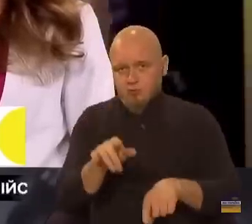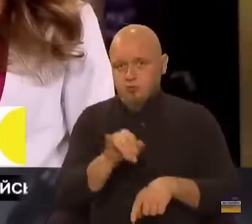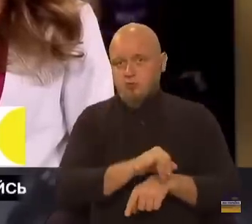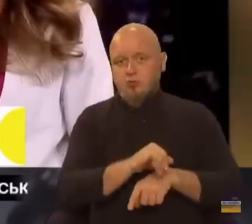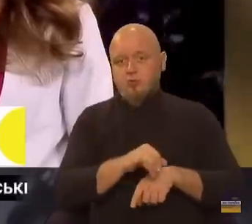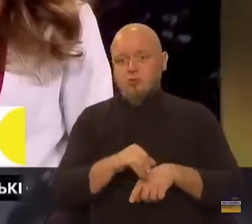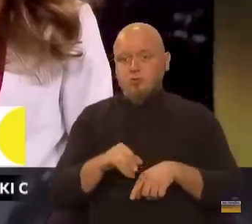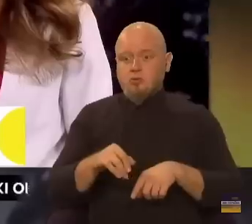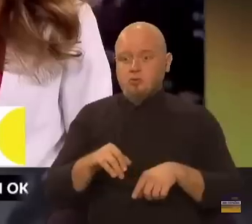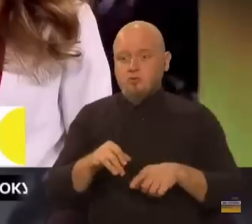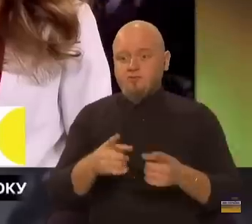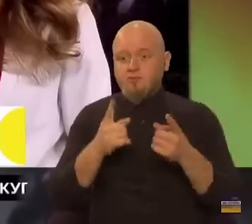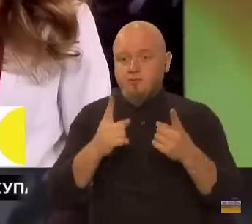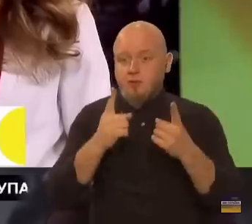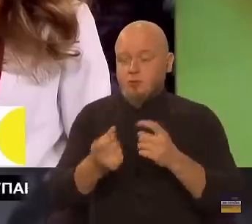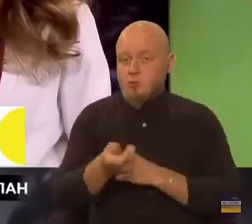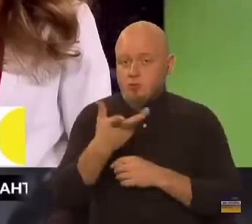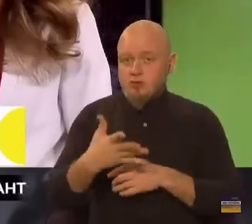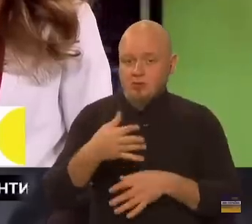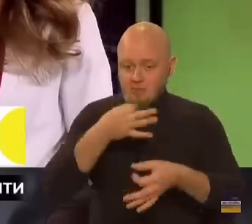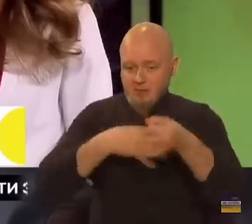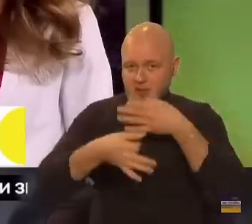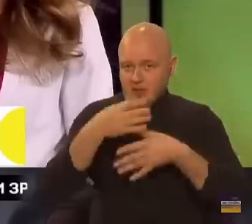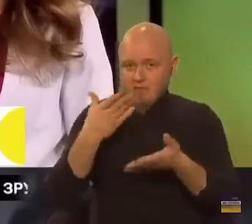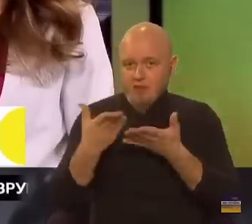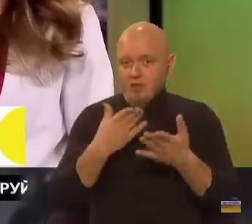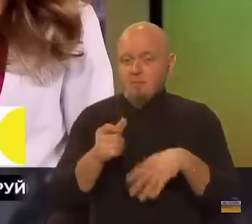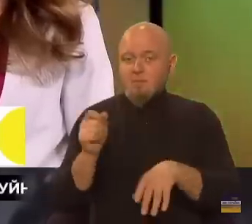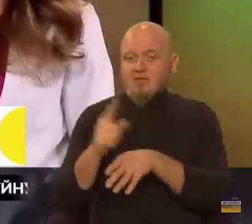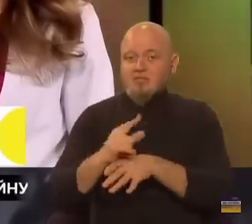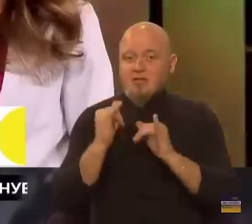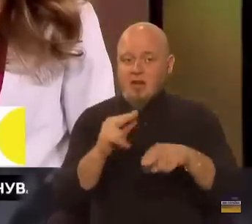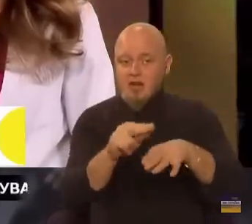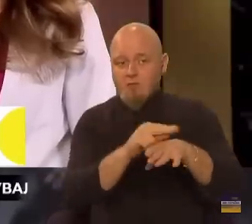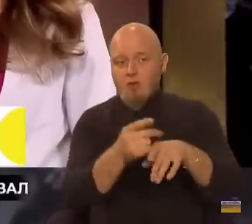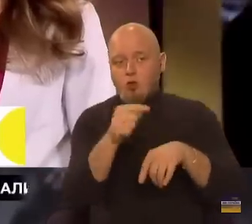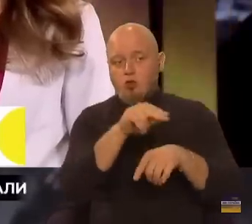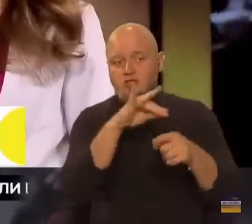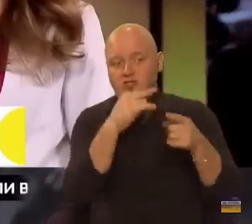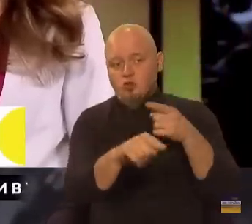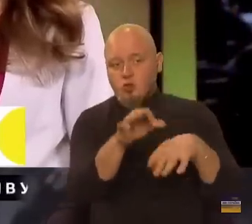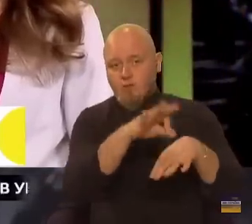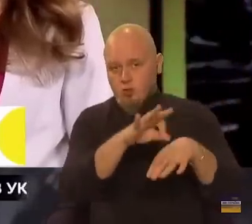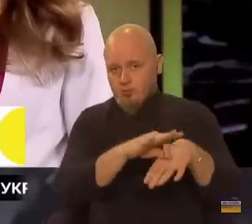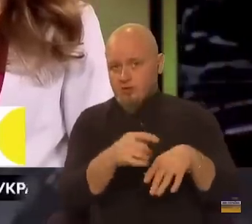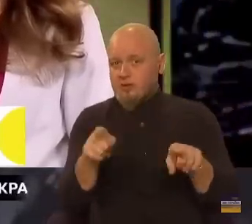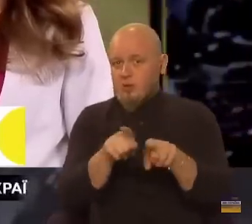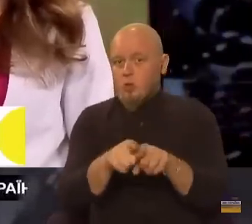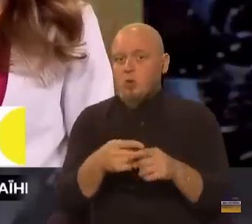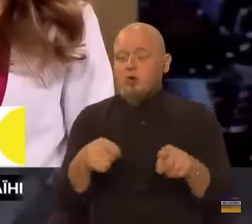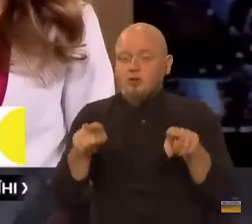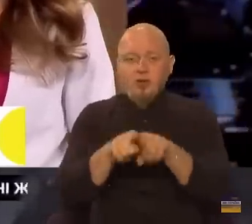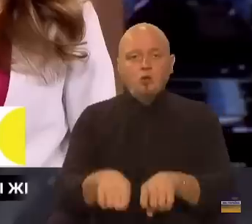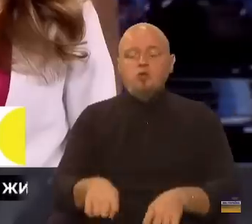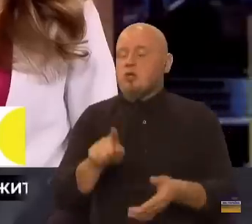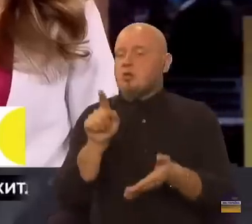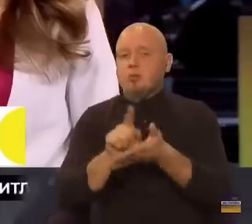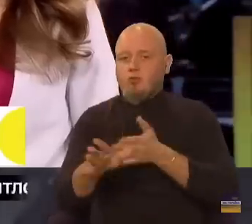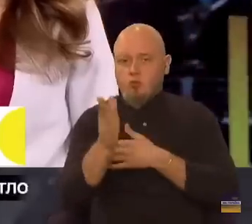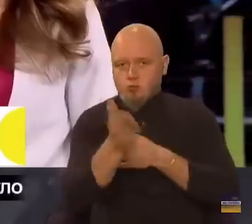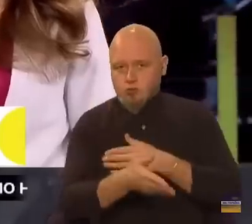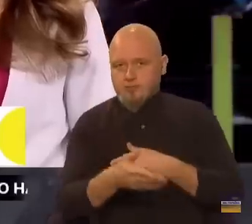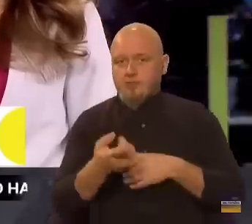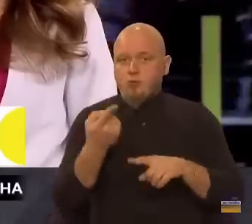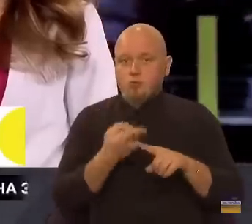велику кількість препаратів, які призначають для лікування тої чи іншої хвороби. Такого також не повинно бути.